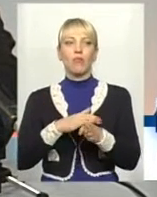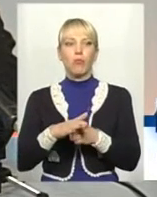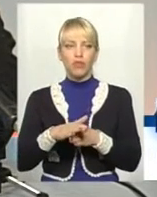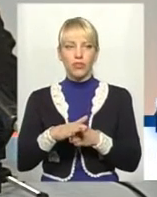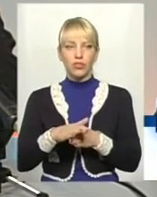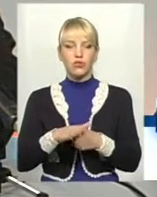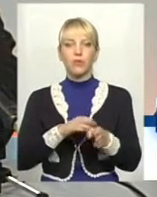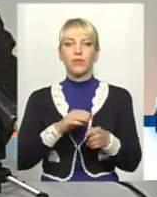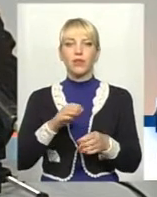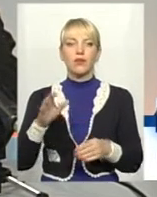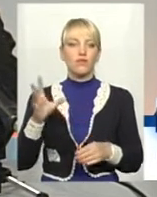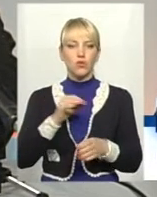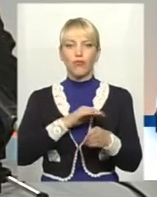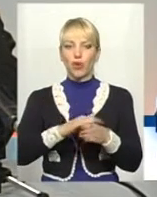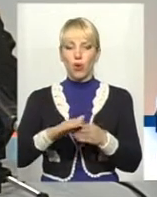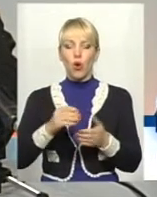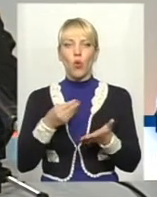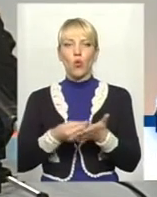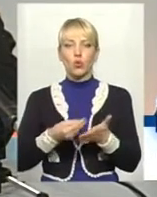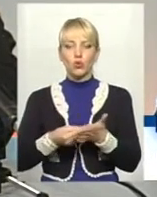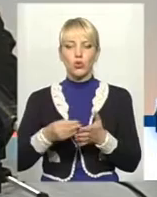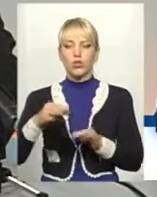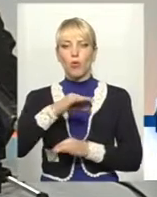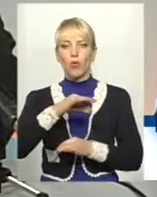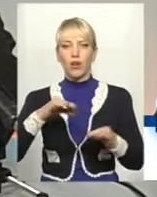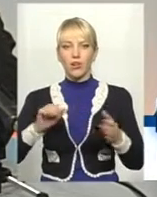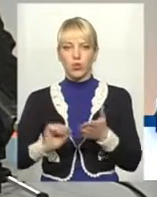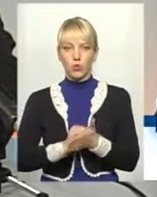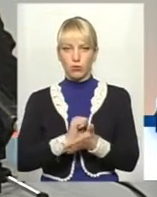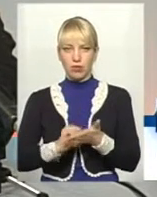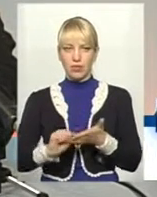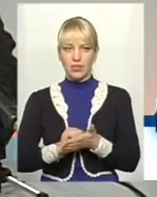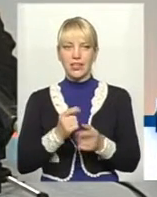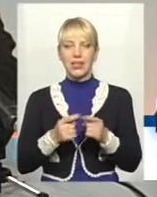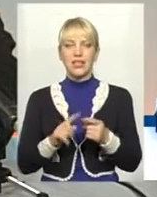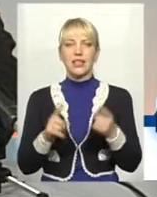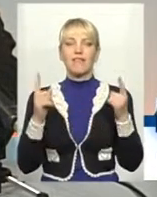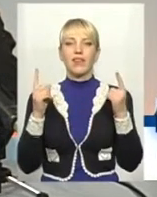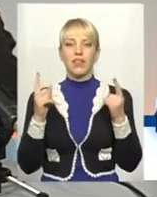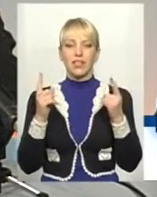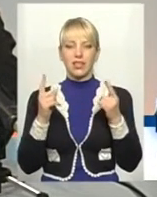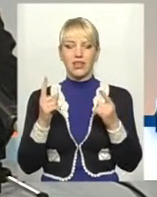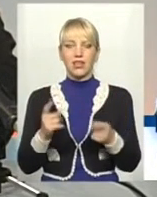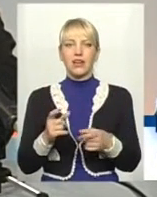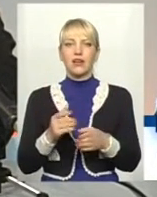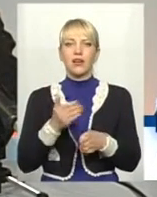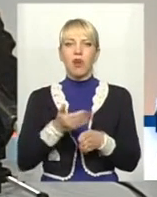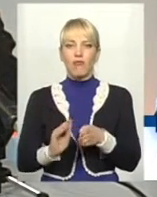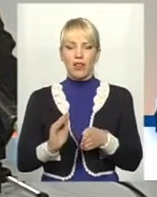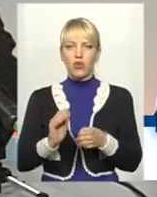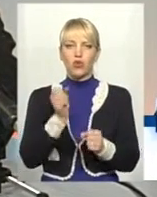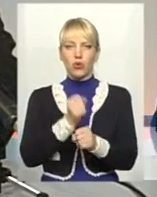виконана вся кошторисна проєктна документація. Це великий кавалок роботи,